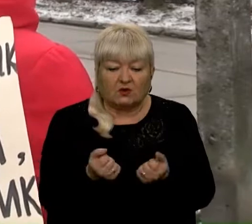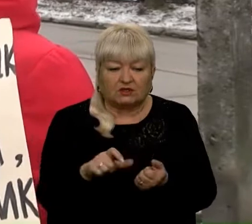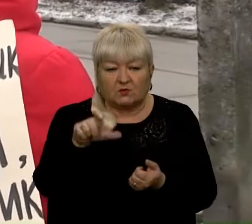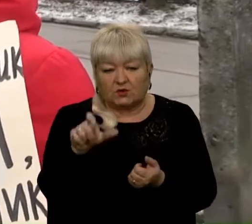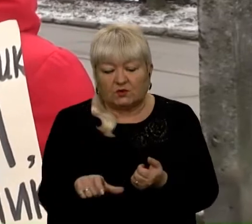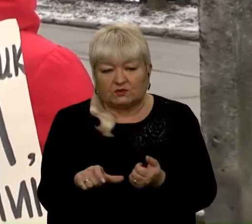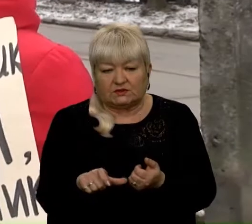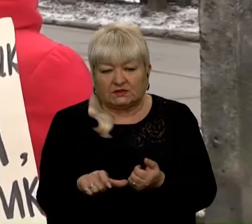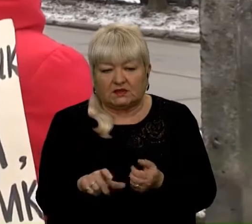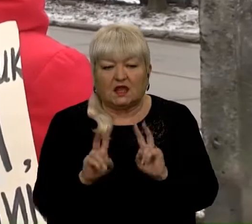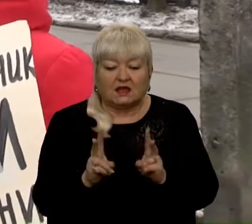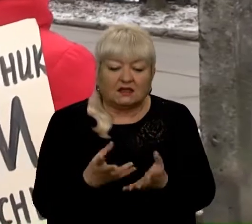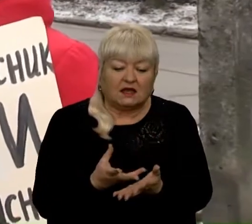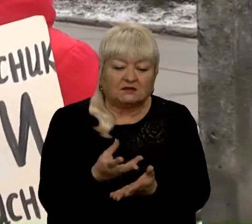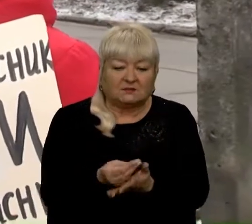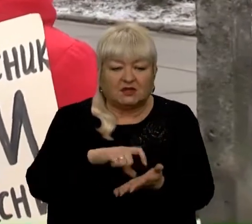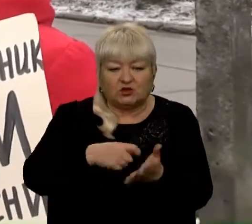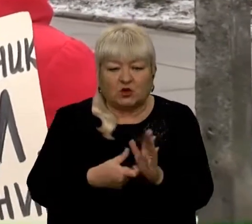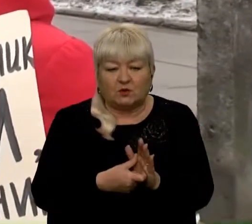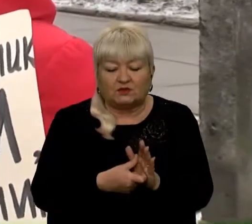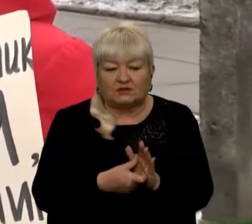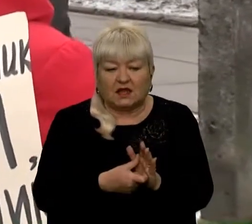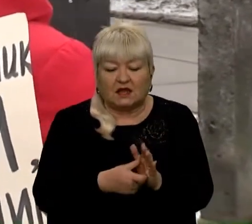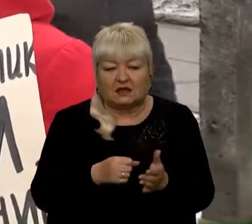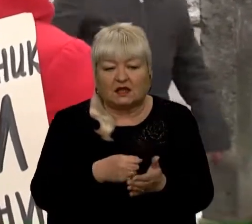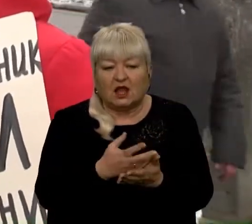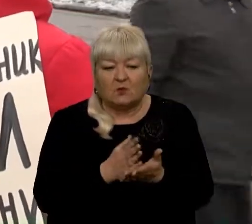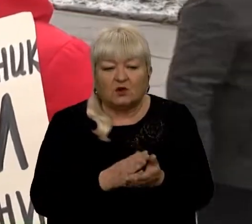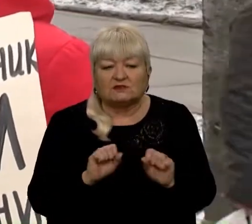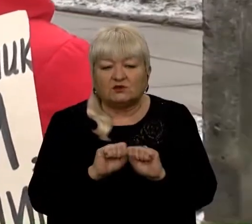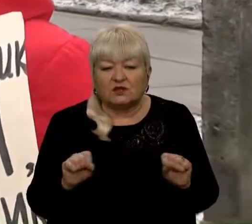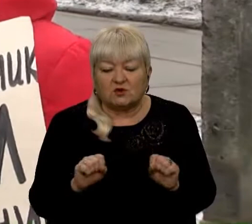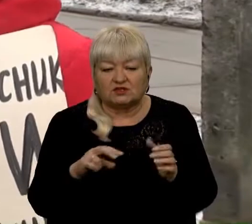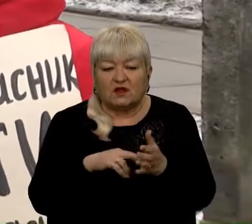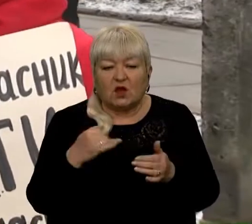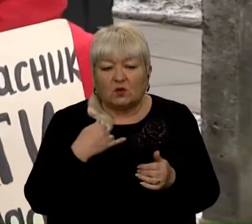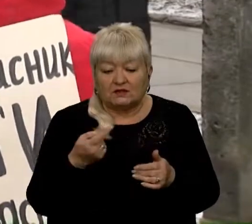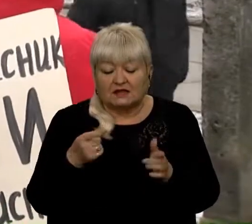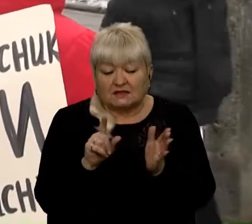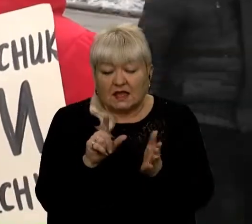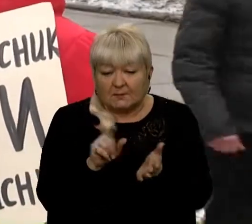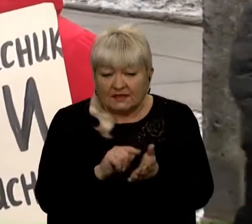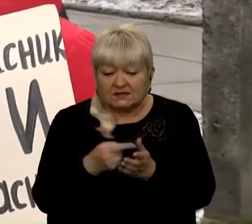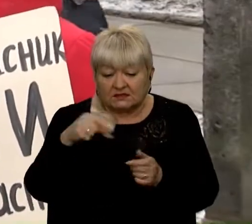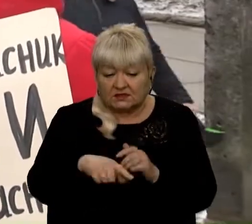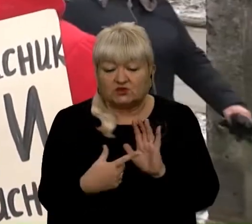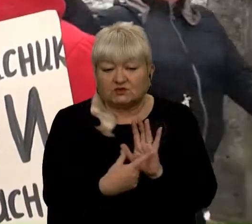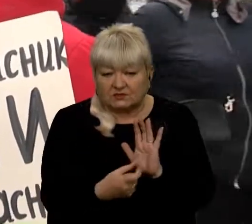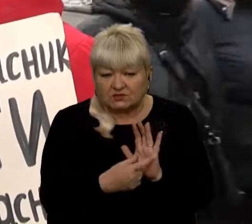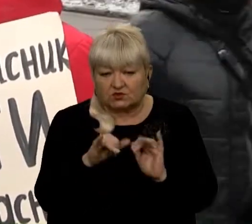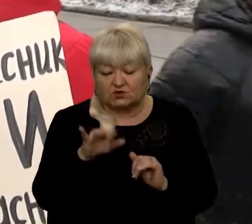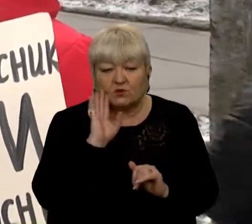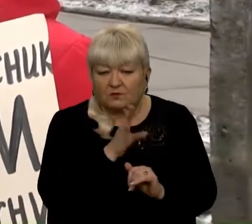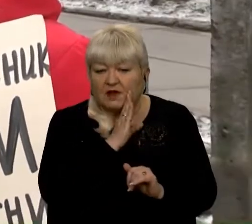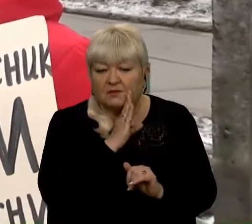яка сплачує дані комунальні послуги, не можна встановлювати. А в нас, вибачте, пенсія 1700 в моєї матері,